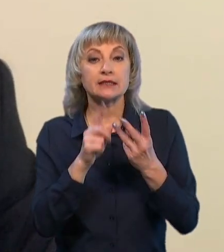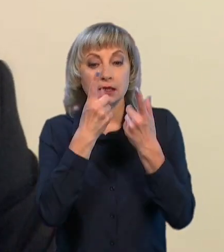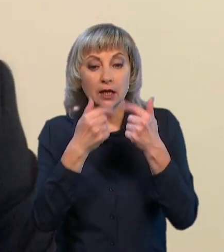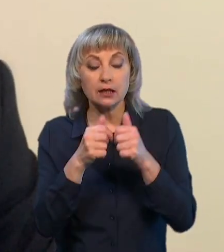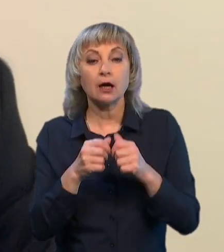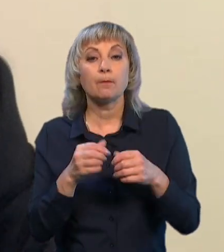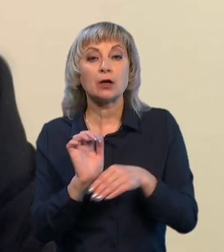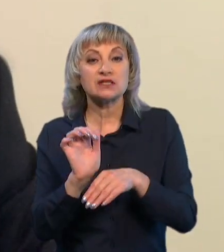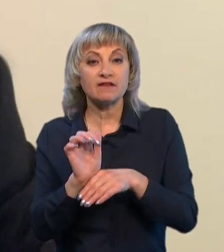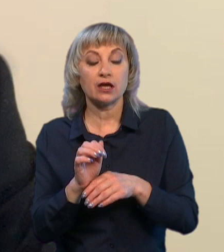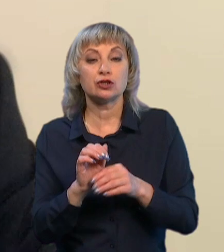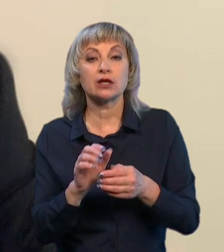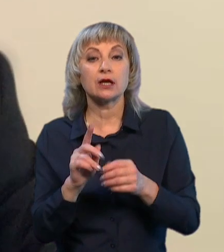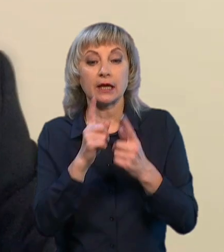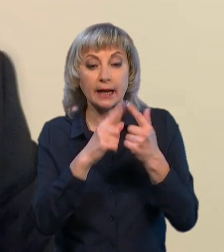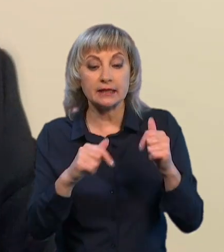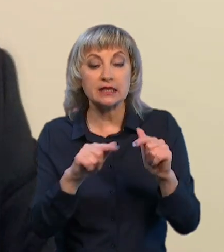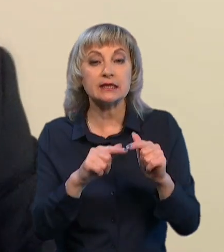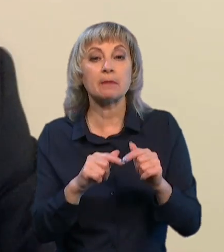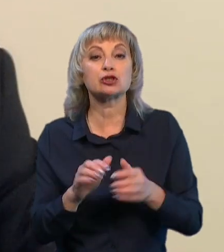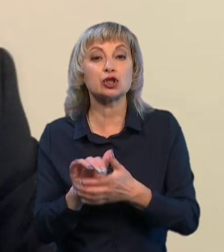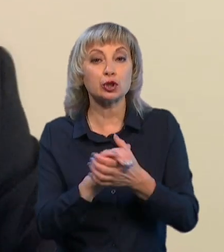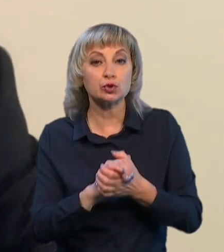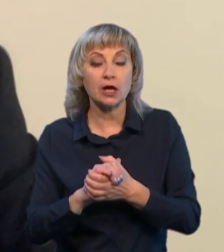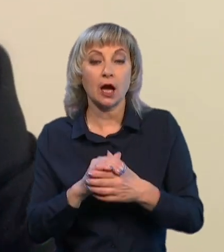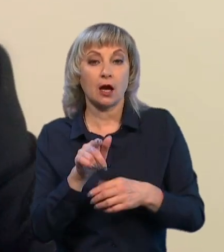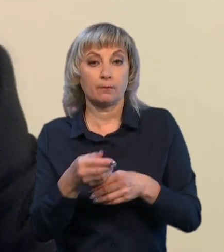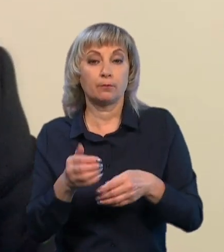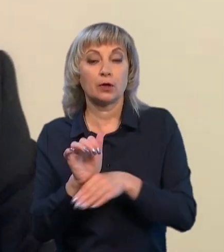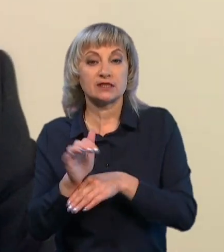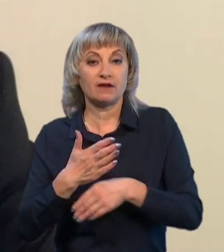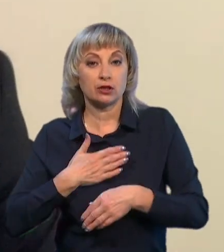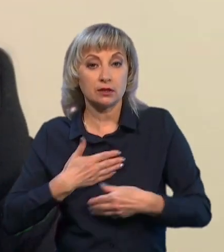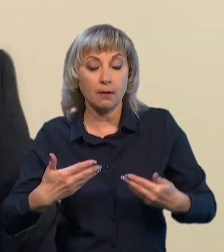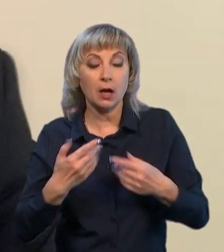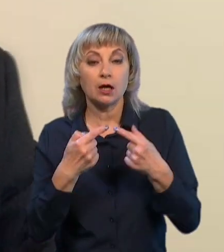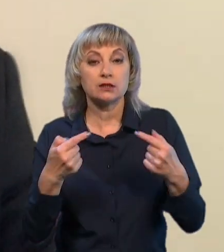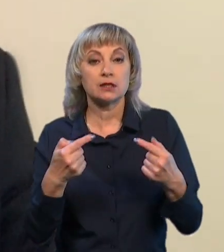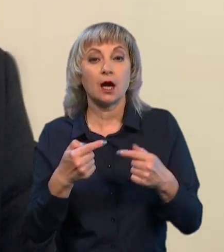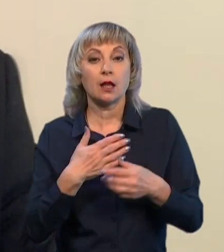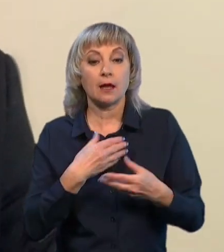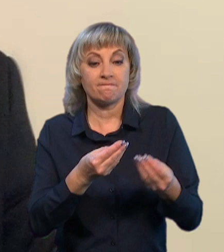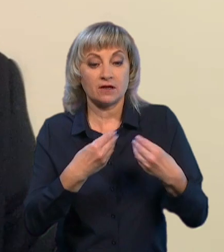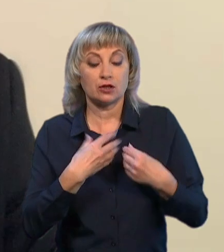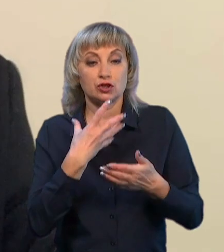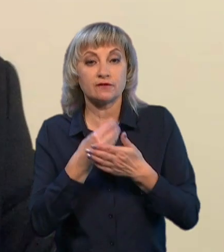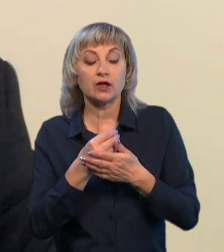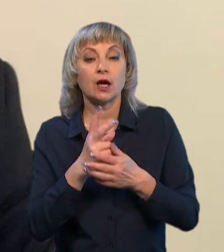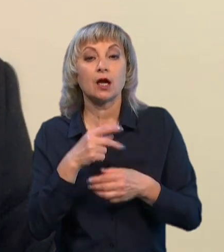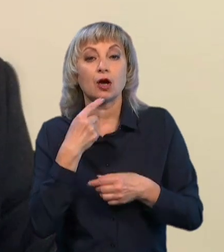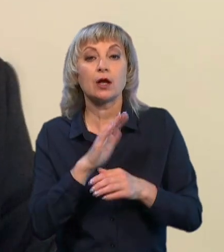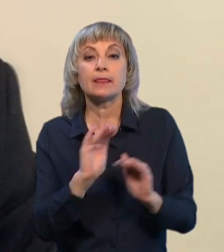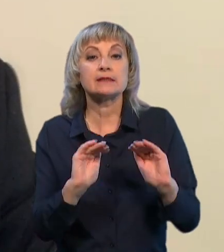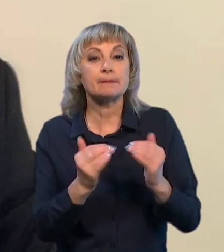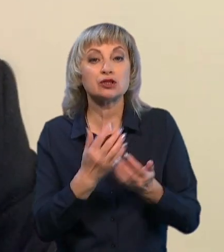-союзникам, АТО поставляють нам або поповнючі запаси за рахунок інших країн, а нам видають свої, щоб, як вони говорять, не зменшили